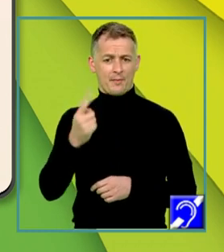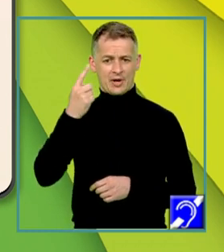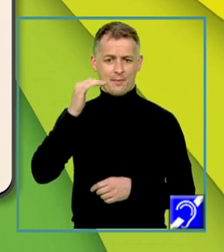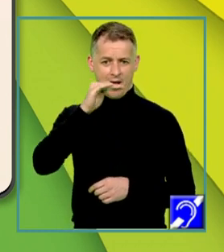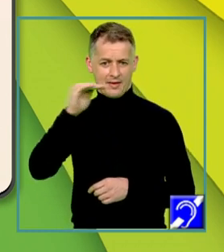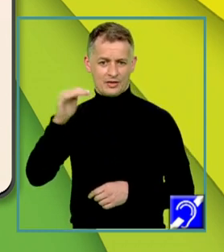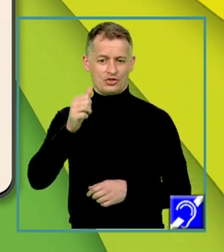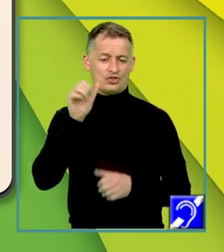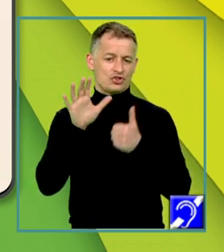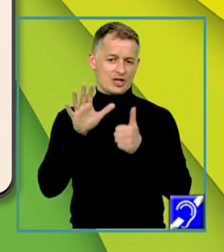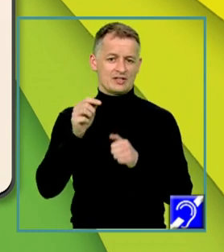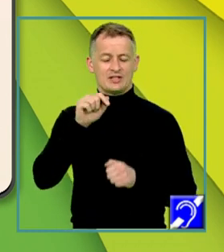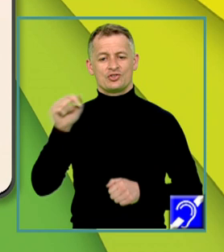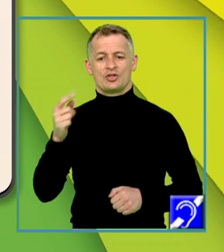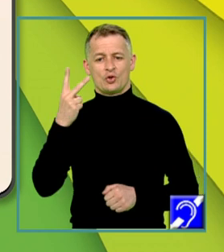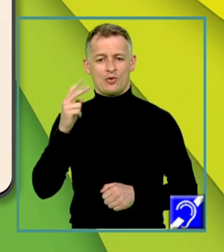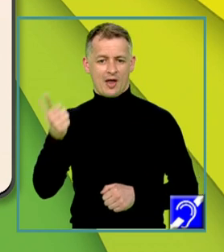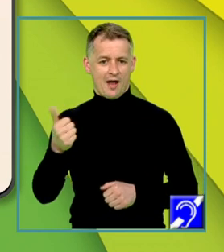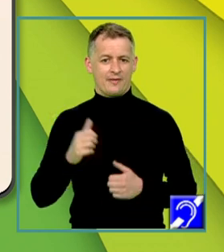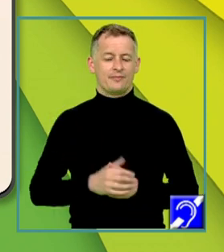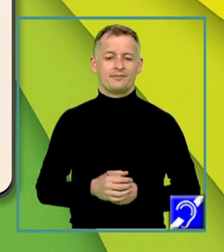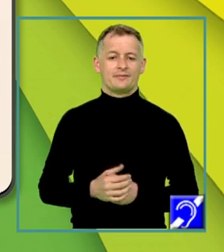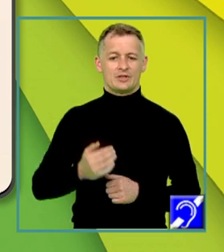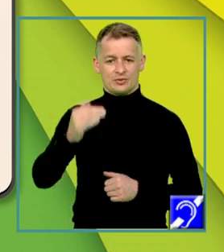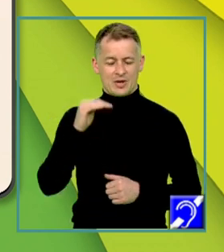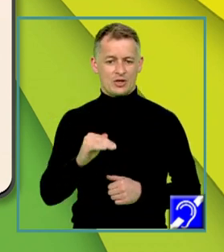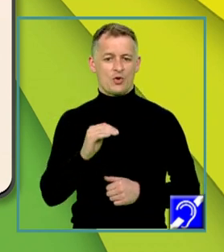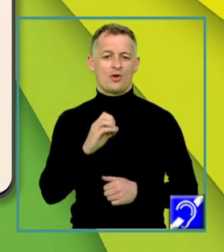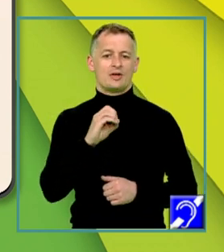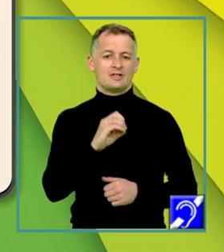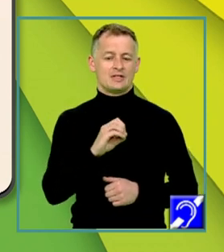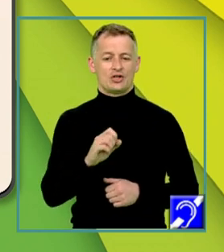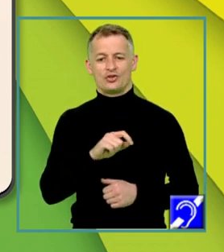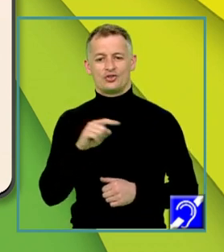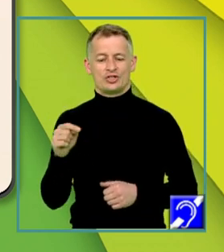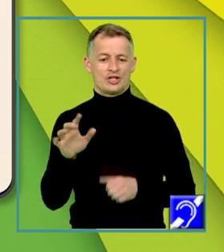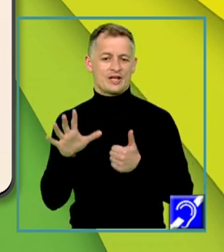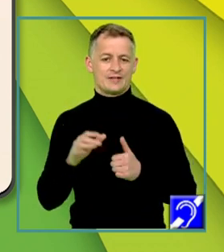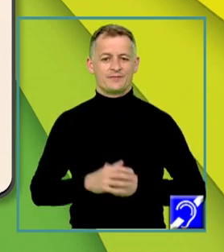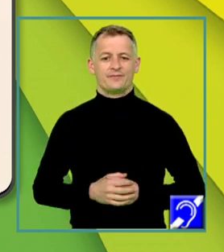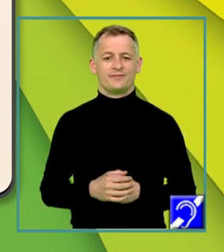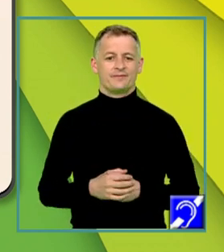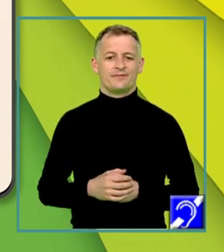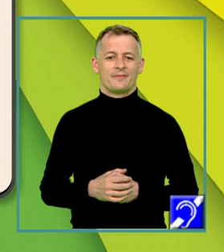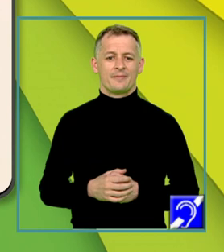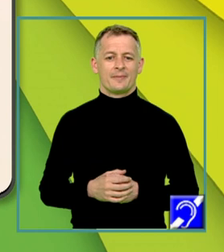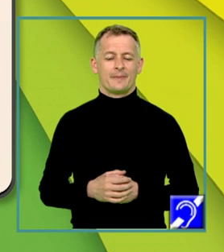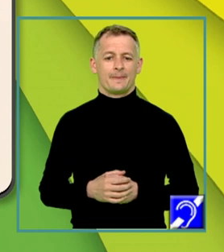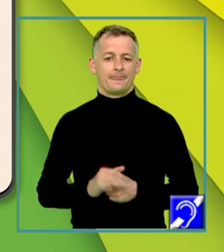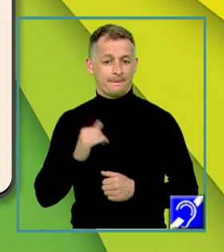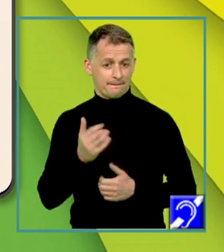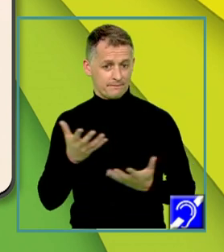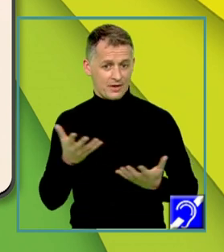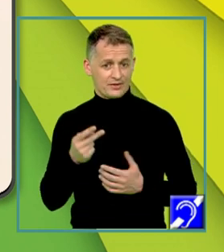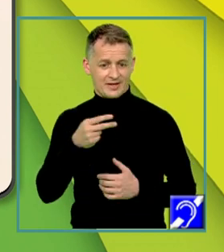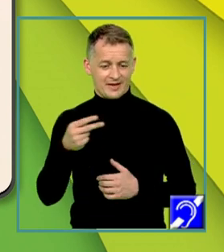elementele 6 și 2A și pe linia a doua elementele 0 și 6. matrice ce